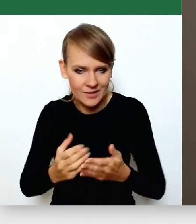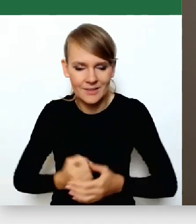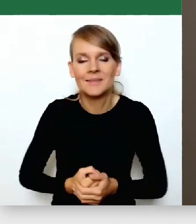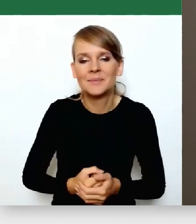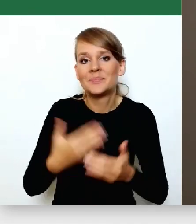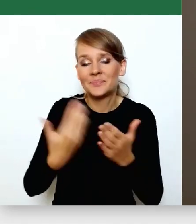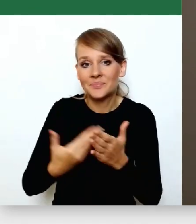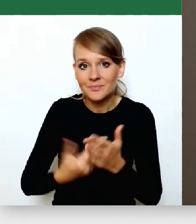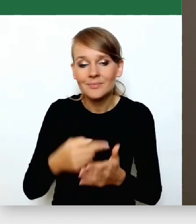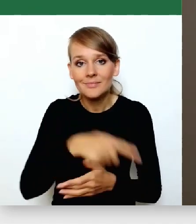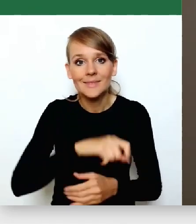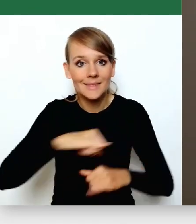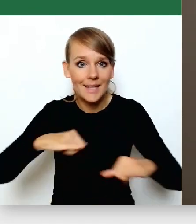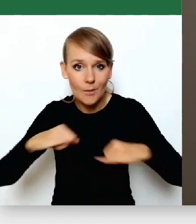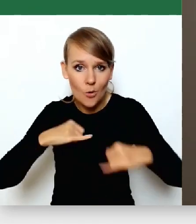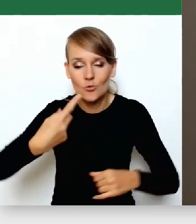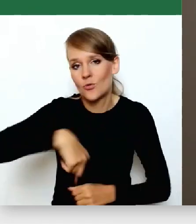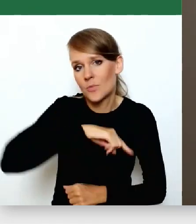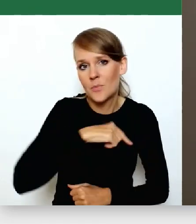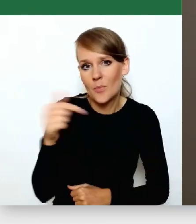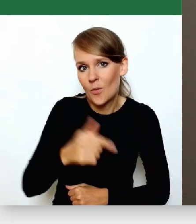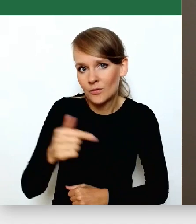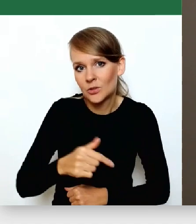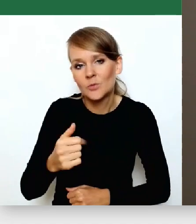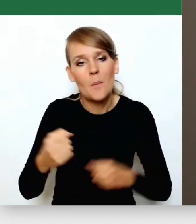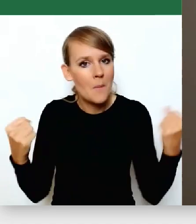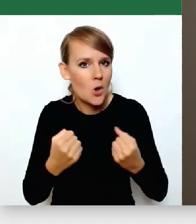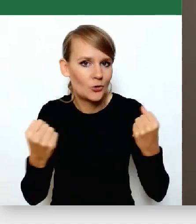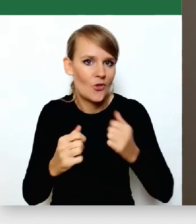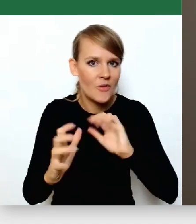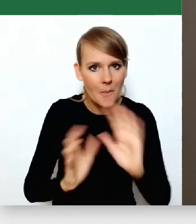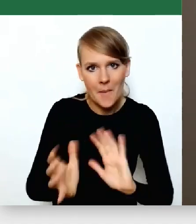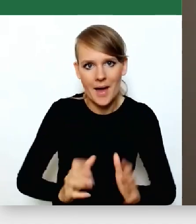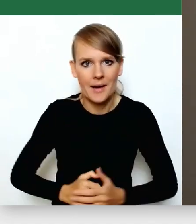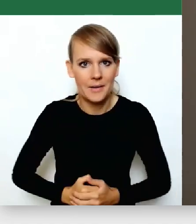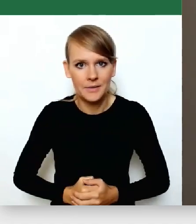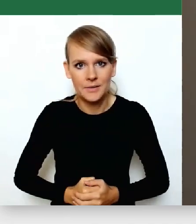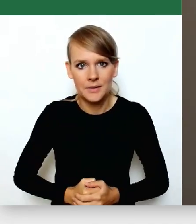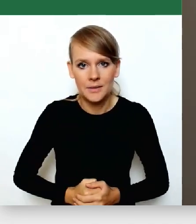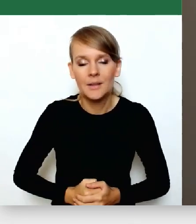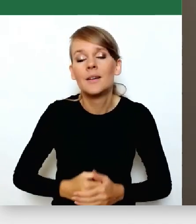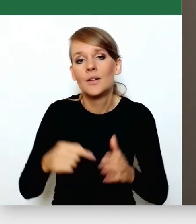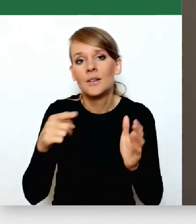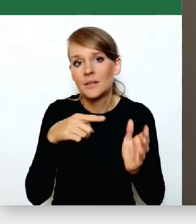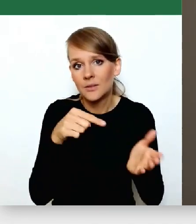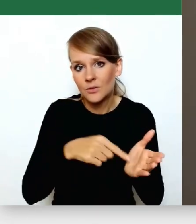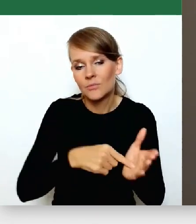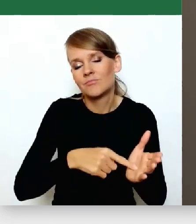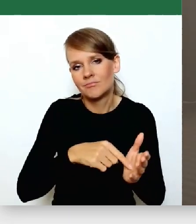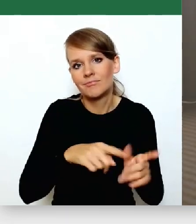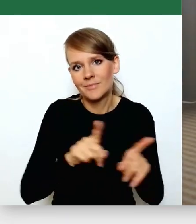samorząd powinniśmy wszyscy mocno dbać i tego samorządu bronić.